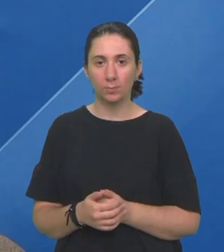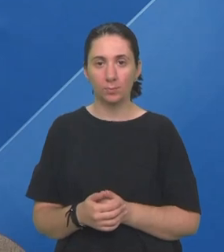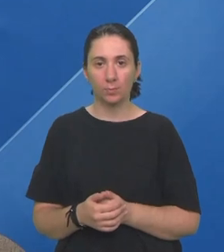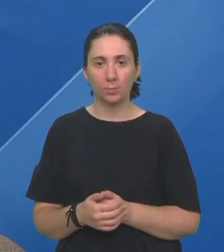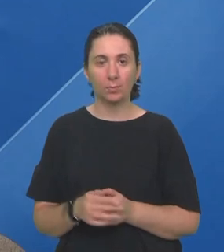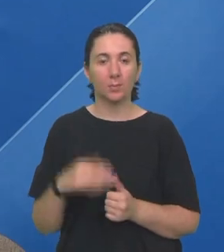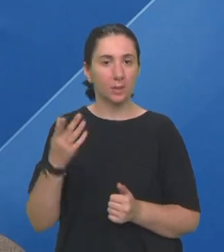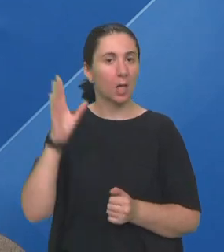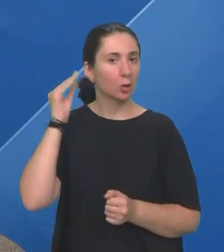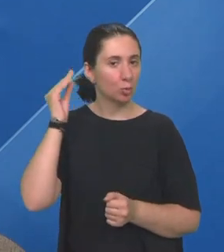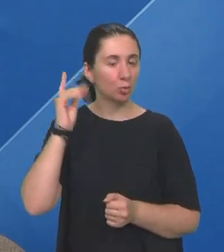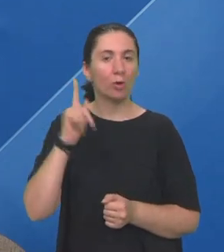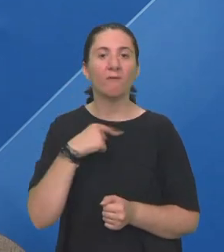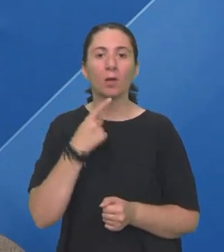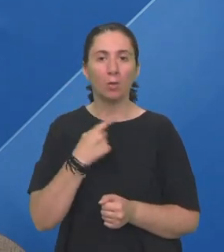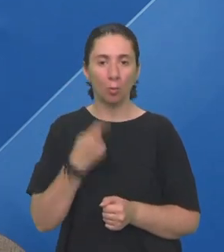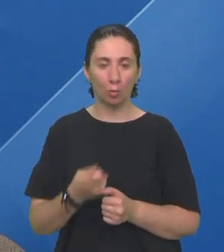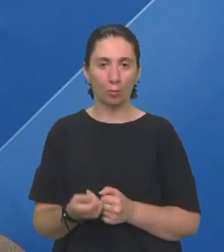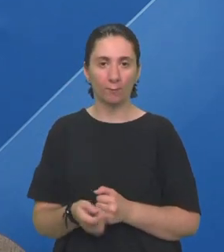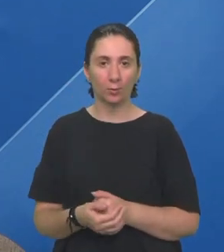Za slušanje i za govor